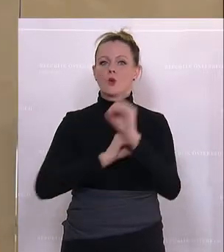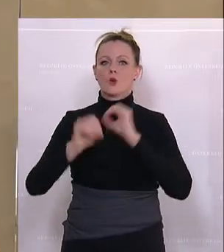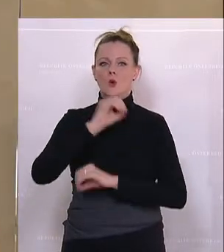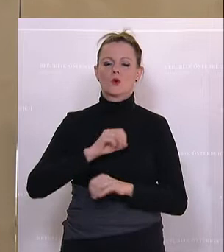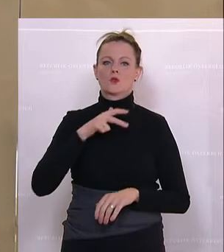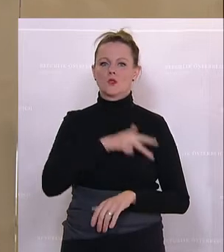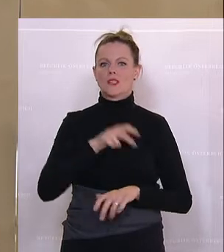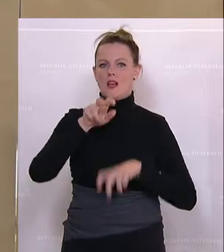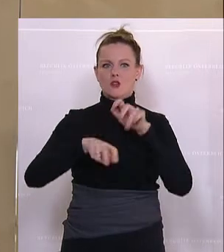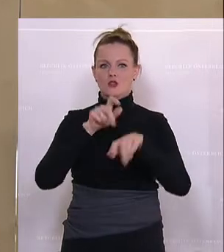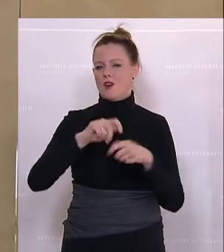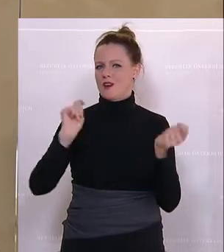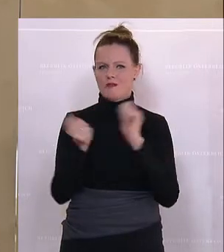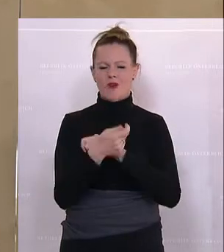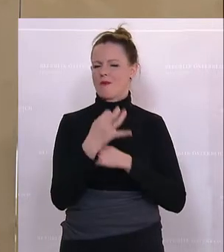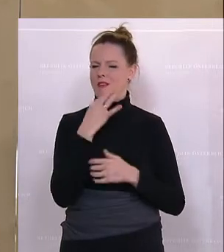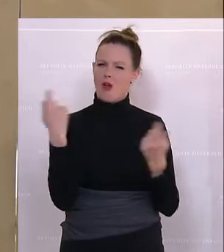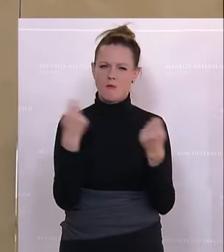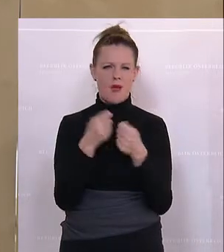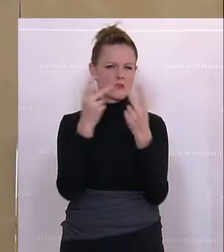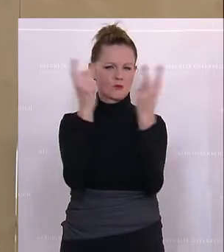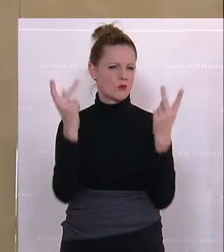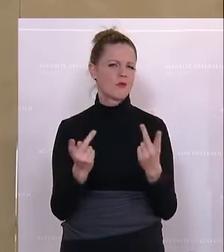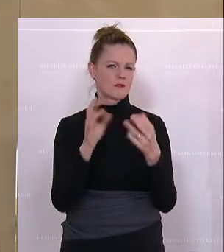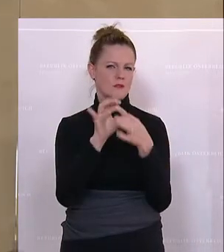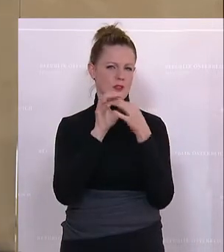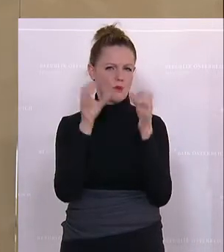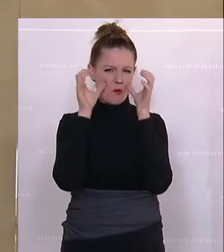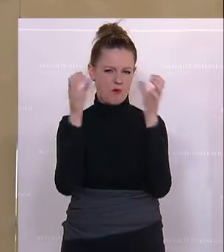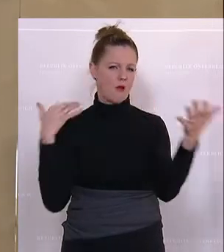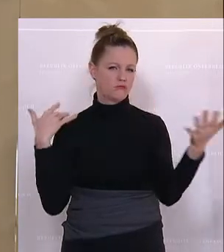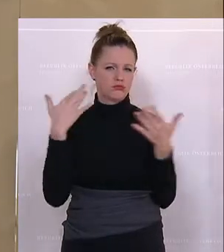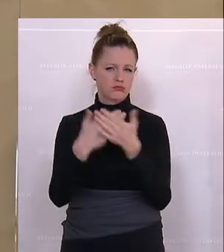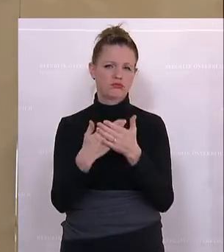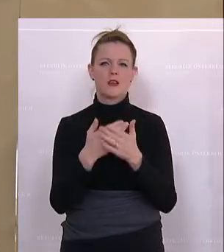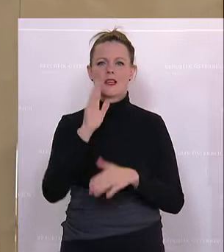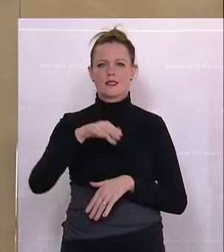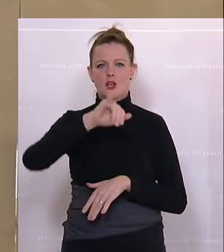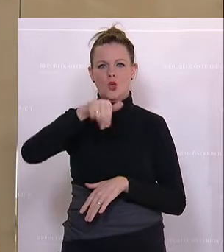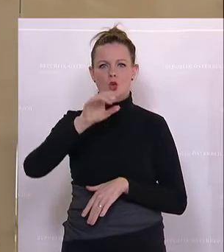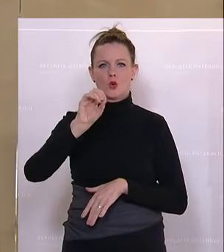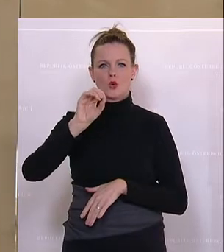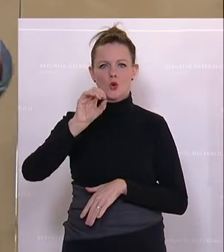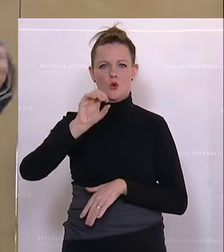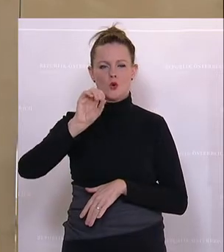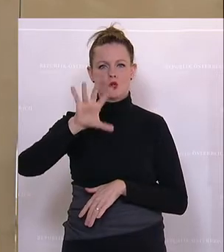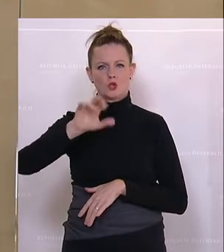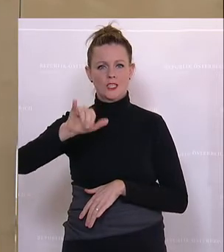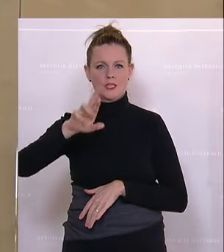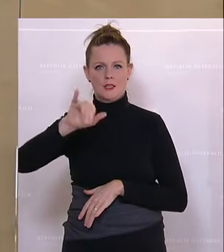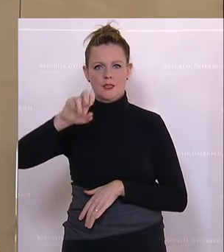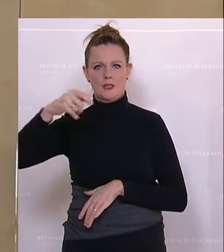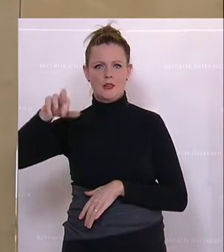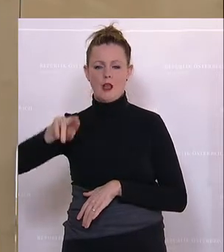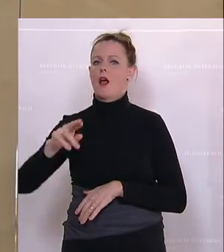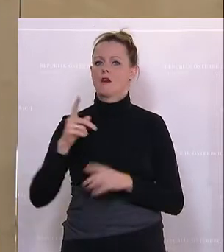Steuerreform passt genau in dieses Konzept, das die ÖVP seit Joschi Regler verfolgt, nämlich nach dem Prinzip